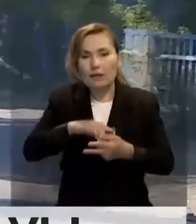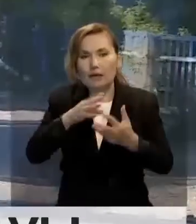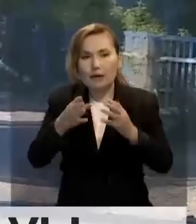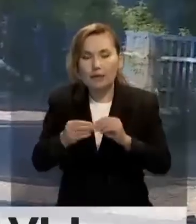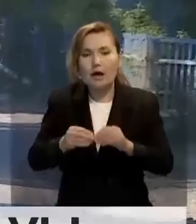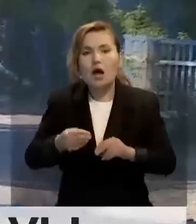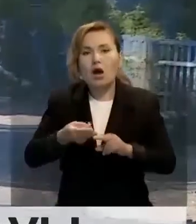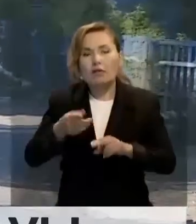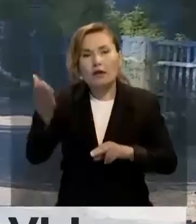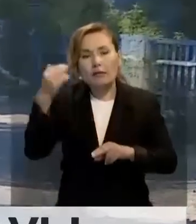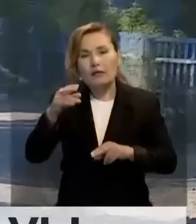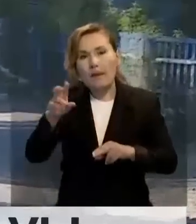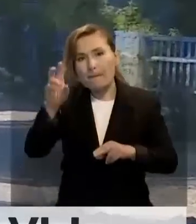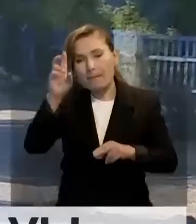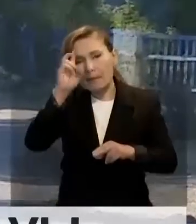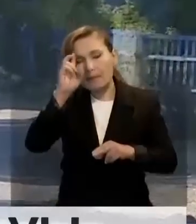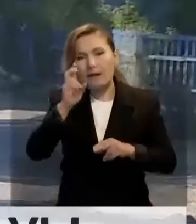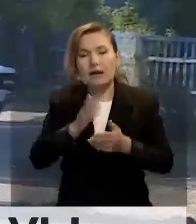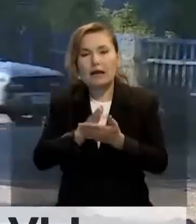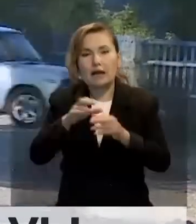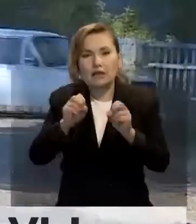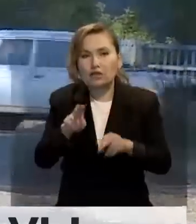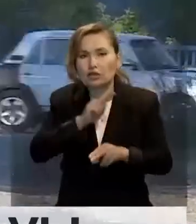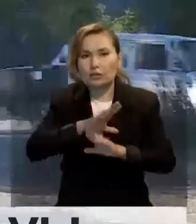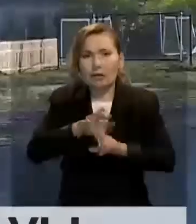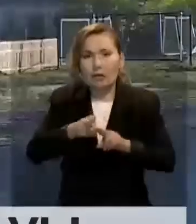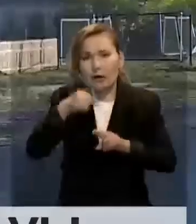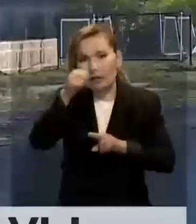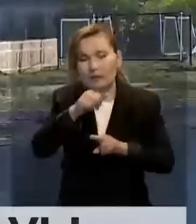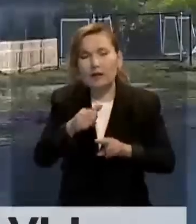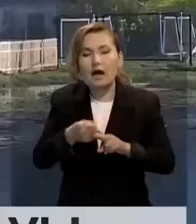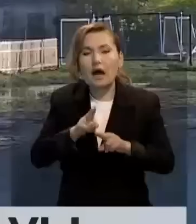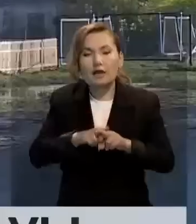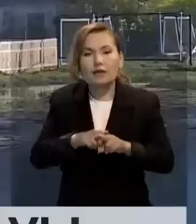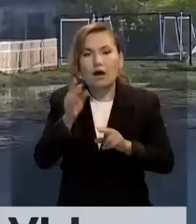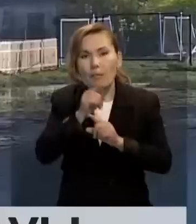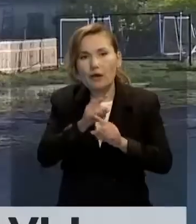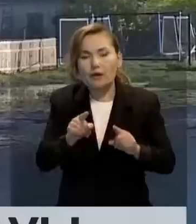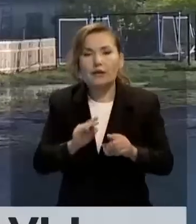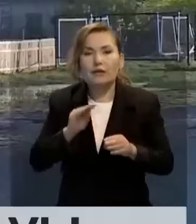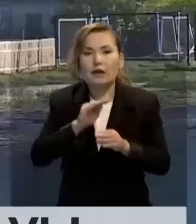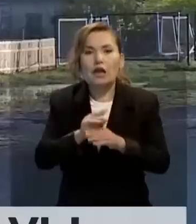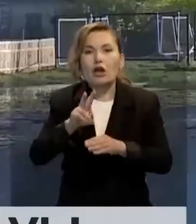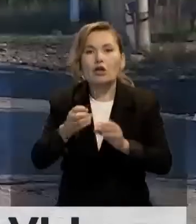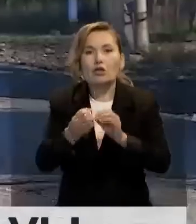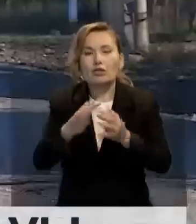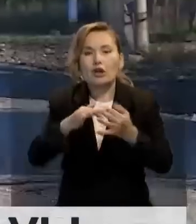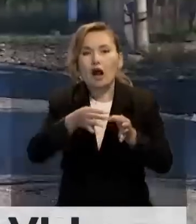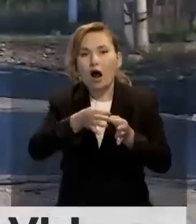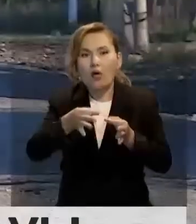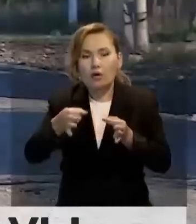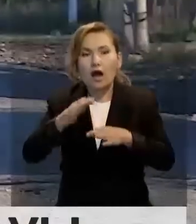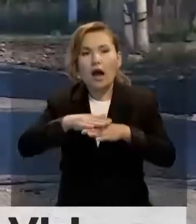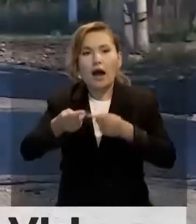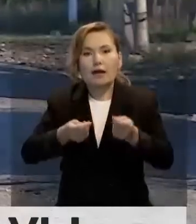басын бөлігі осыған дейін мемлекеттік қызметте жұмыс істемеген. Бұйыл енді жыл соңына дейін тағы 214 ауыл башшысы